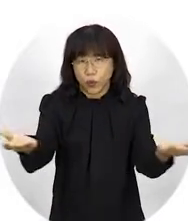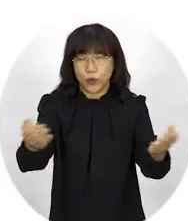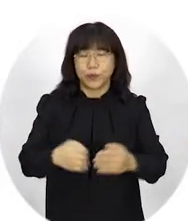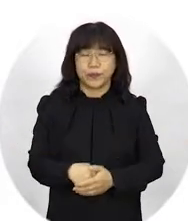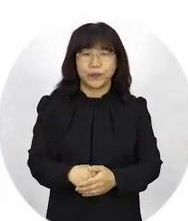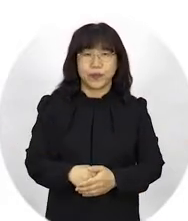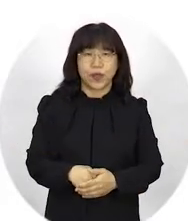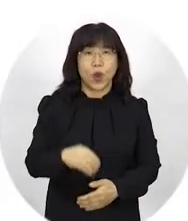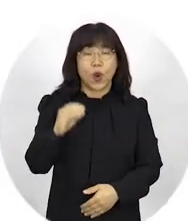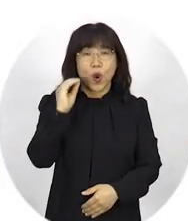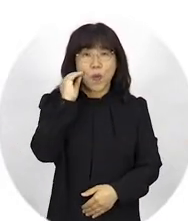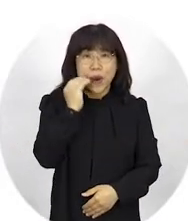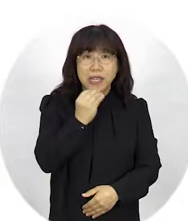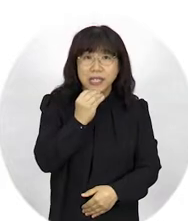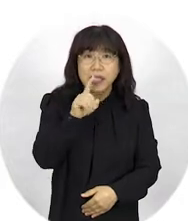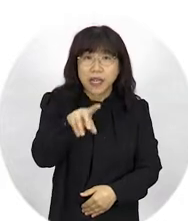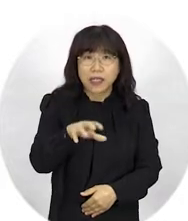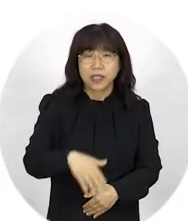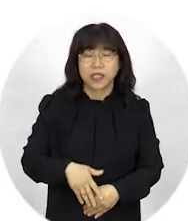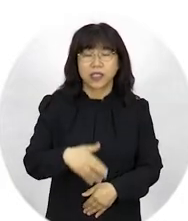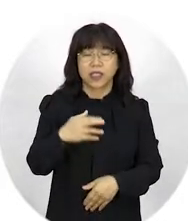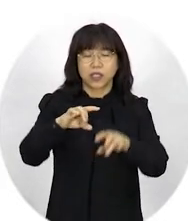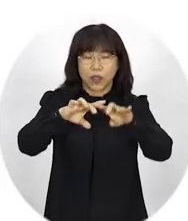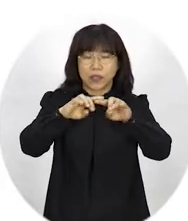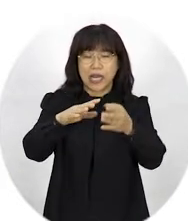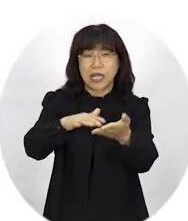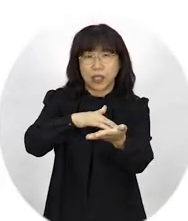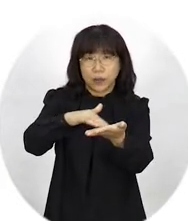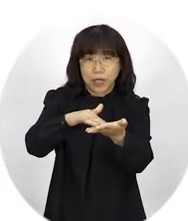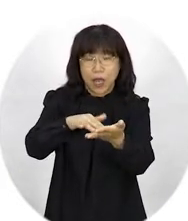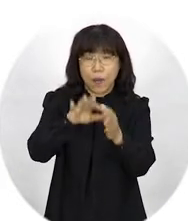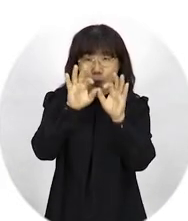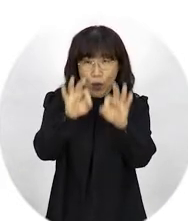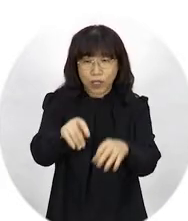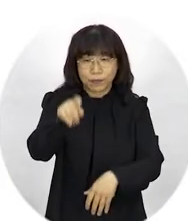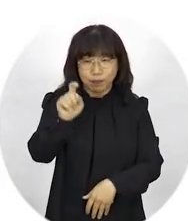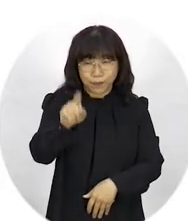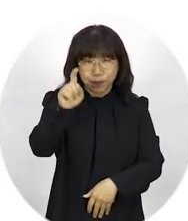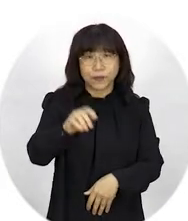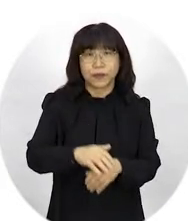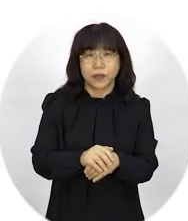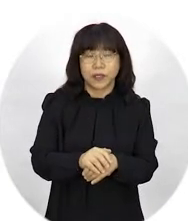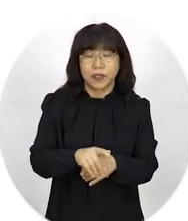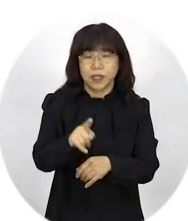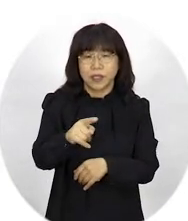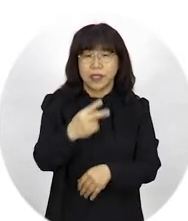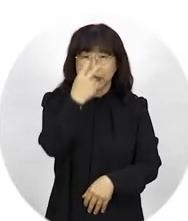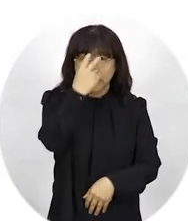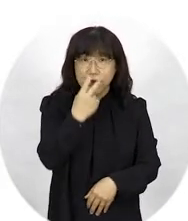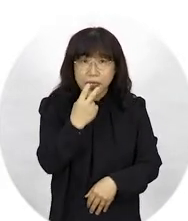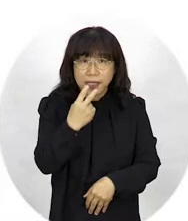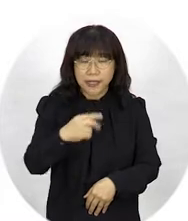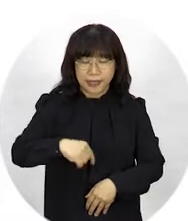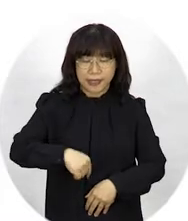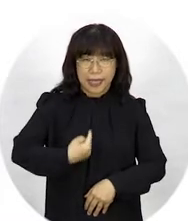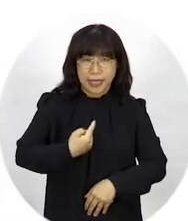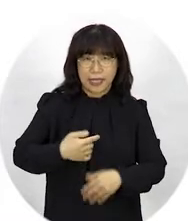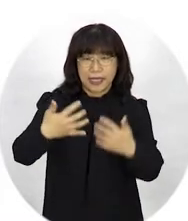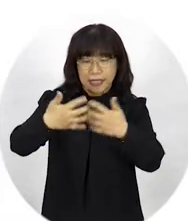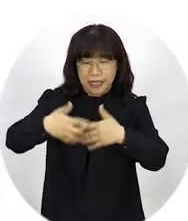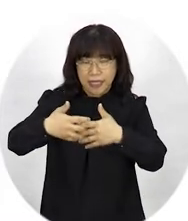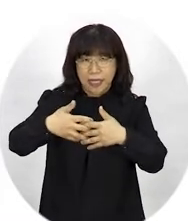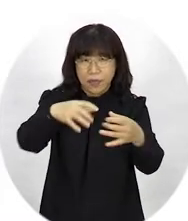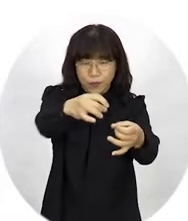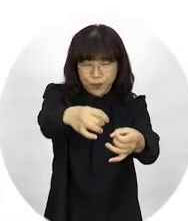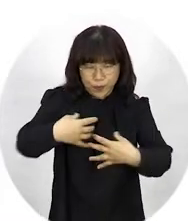홈페이지에서 전자점자 뷰어보기를 누르면 해당 정보가 전자점자로 변환되고 시각장애인은 자신이 가진